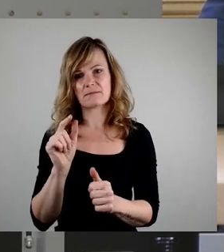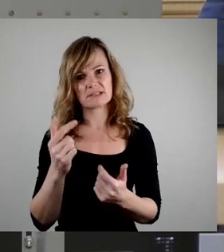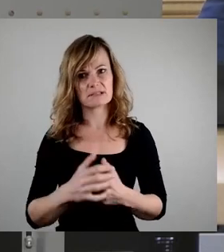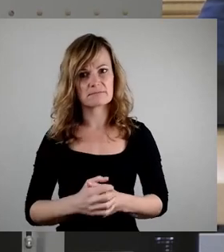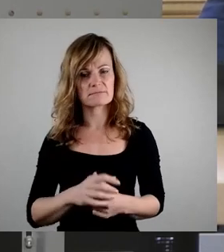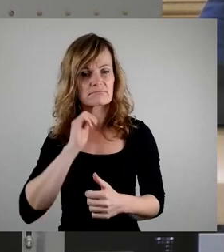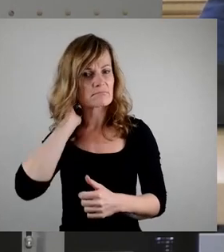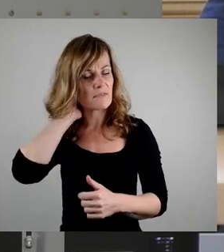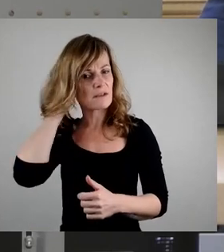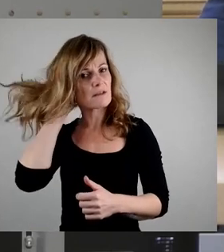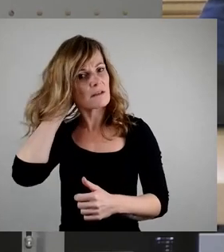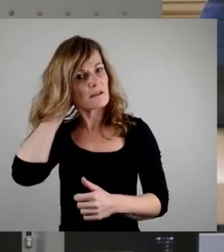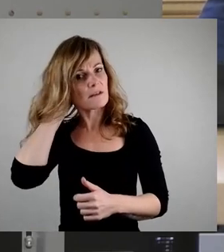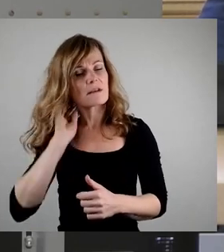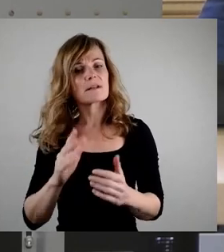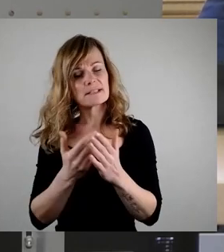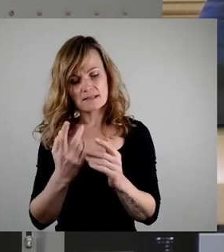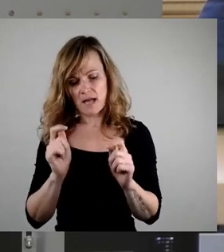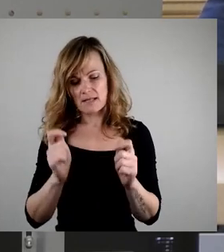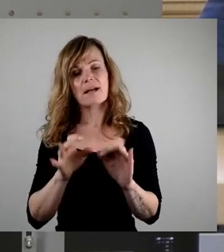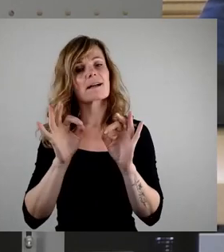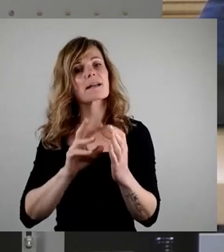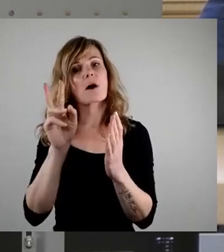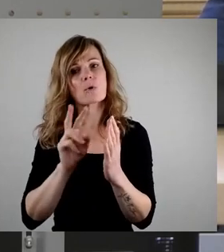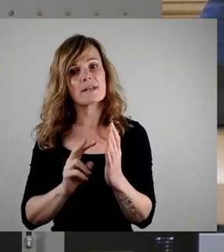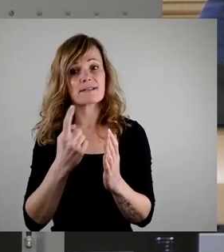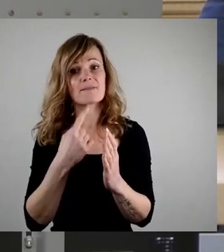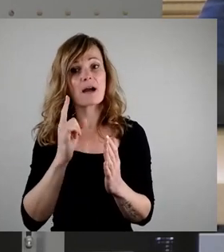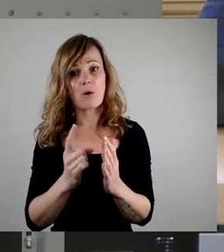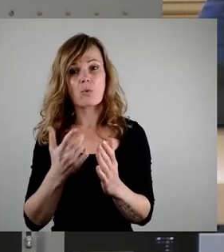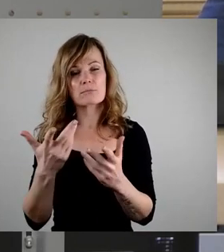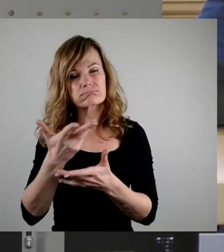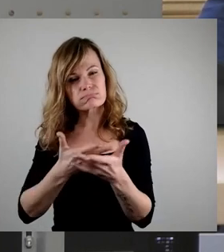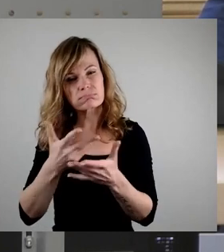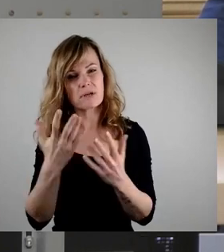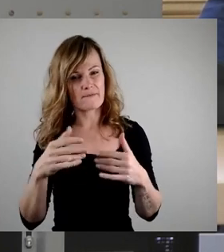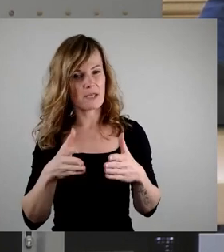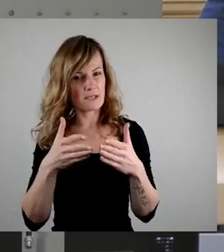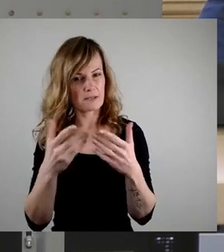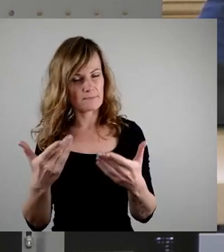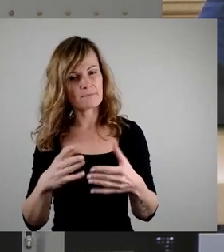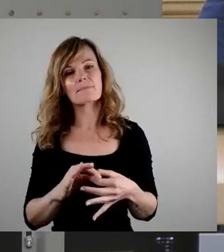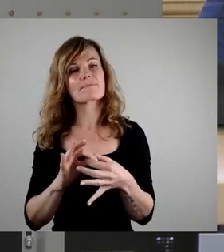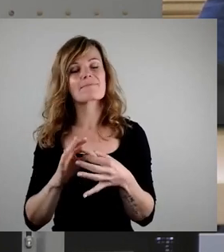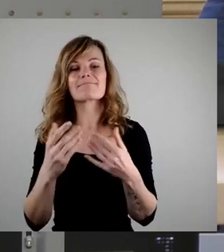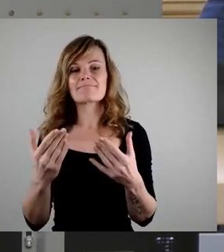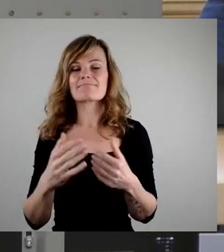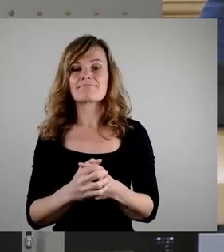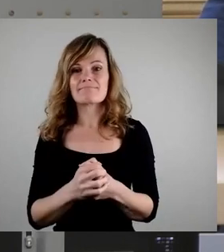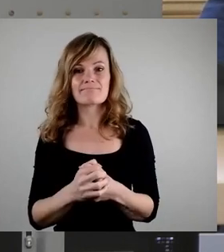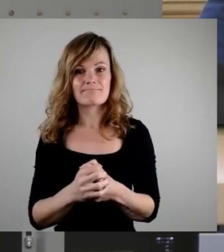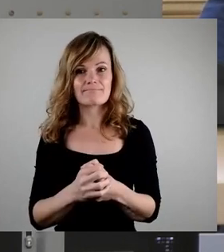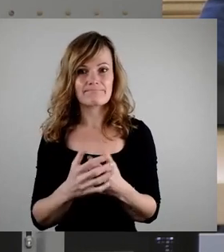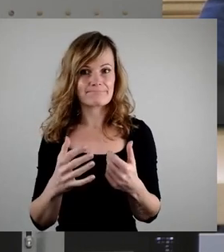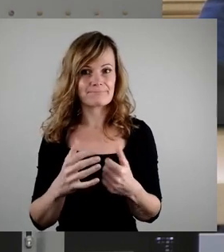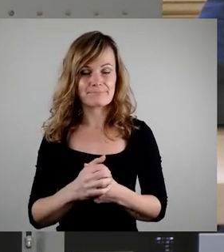Antrag sehr genau durchgelesen, wir haben auch in der Fraktion darüber diskutiert. Die Vorzüge wurden ja heute noch mal